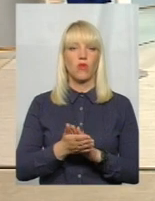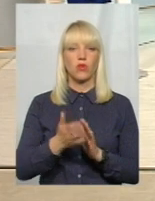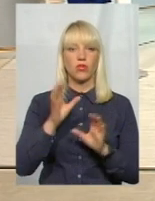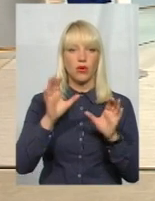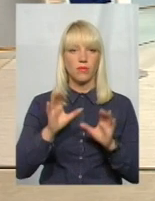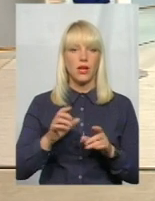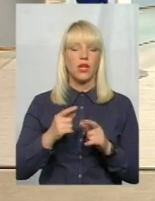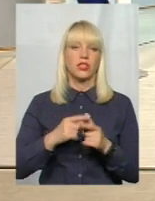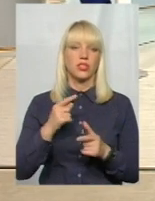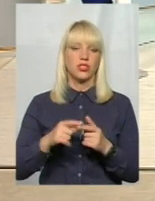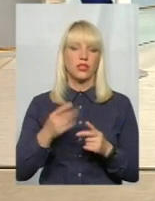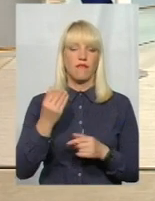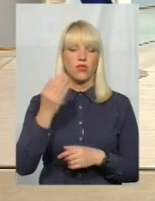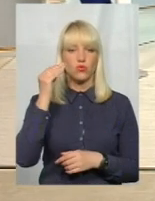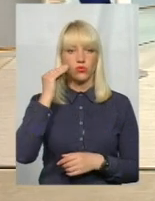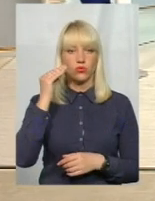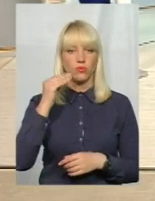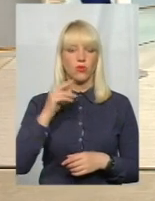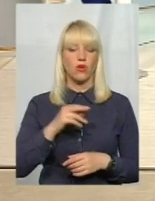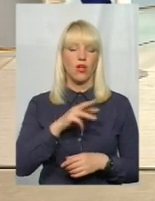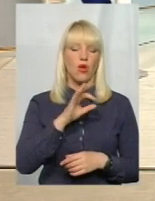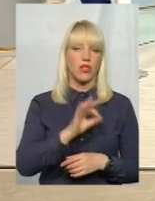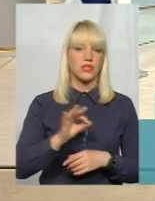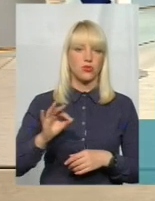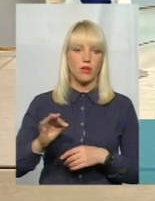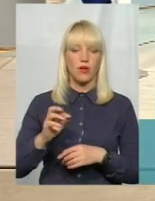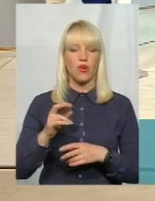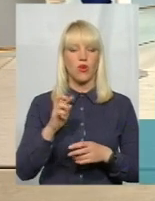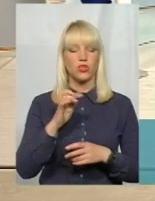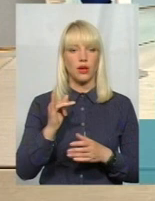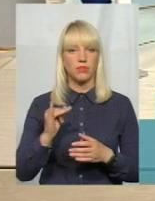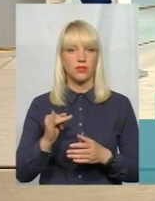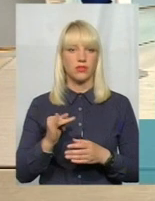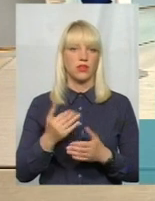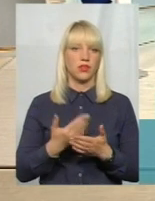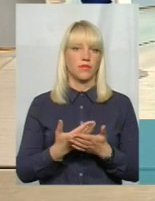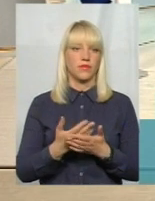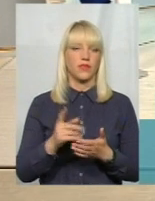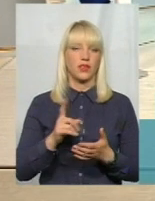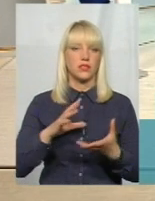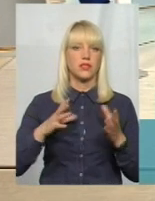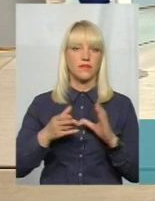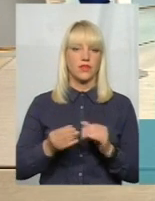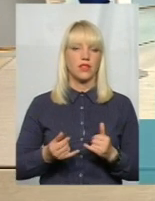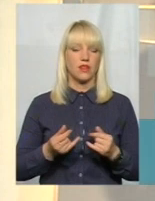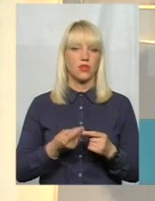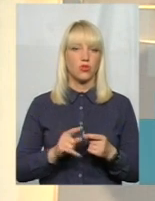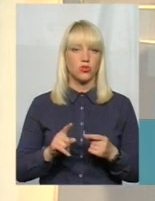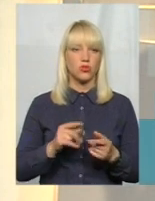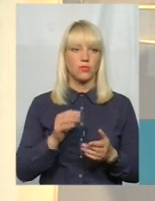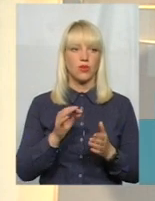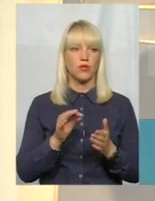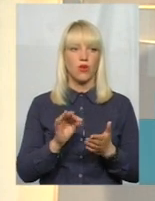думку, чи мав би Олександр Олександрович хоча б якийсь звіт для того, щоб поцінити,